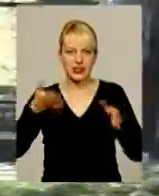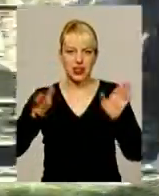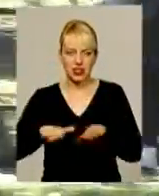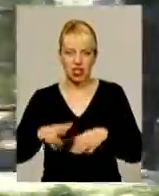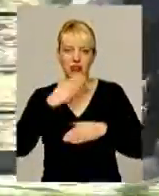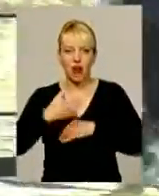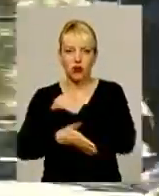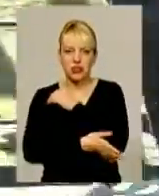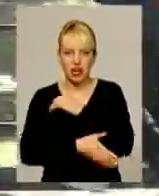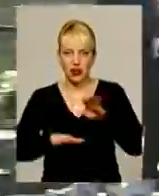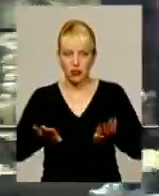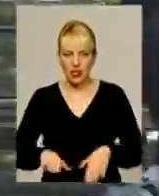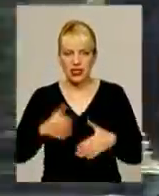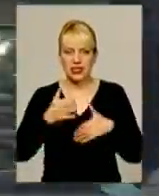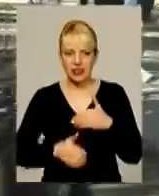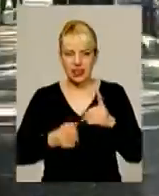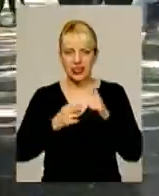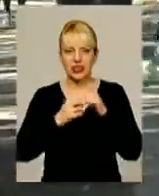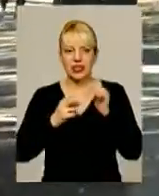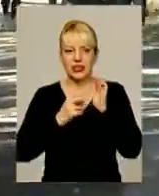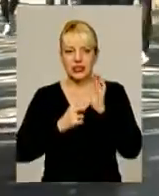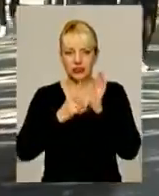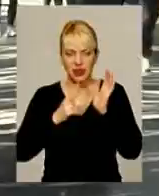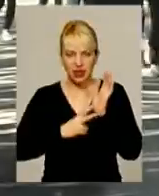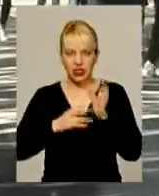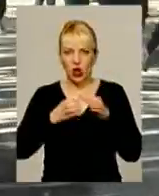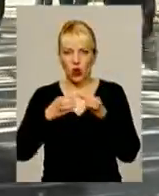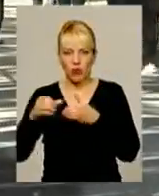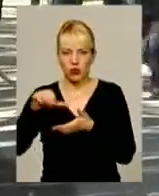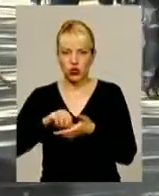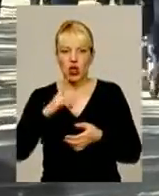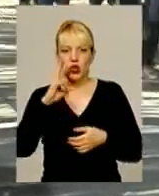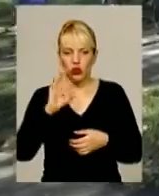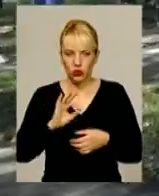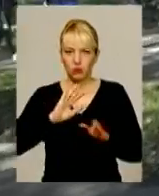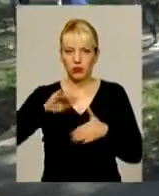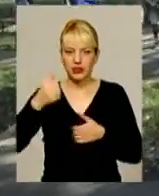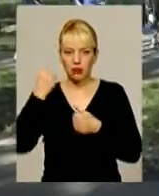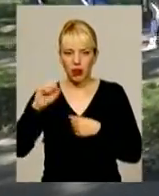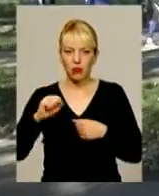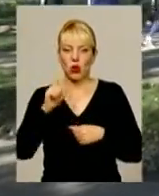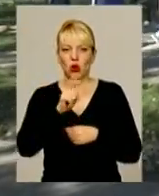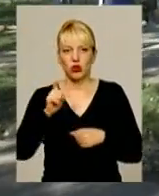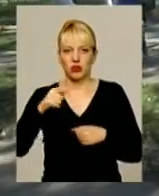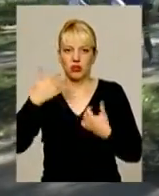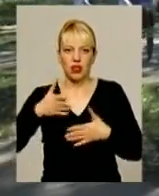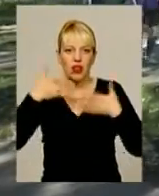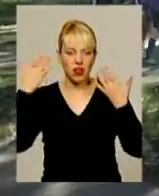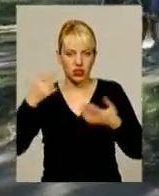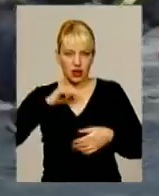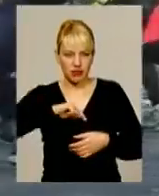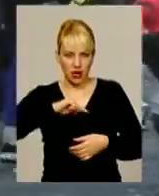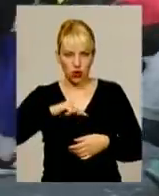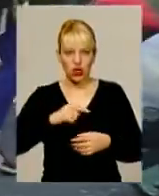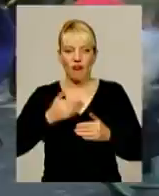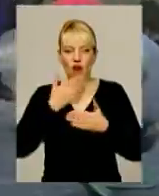місці серед 17-тьох команд учасниць. Та попри таке турнірне становище, кажуть у клубі, після перемоги гравцям стало легше психологічно. Востаннє